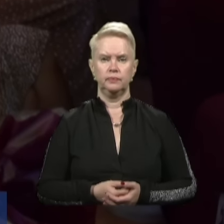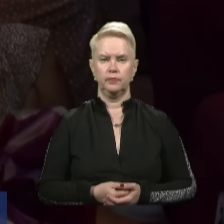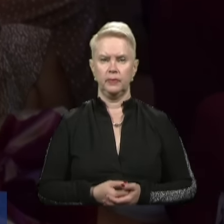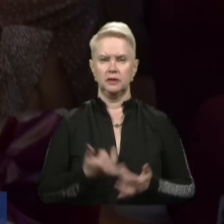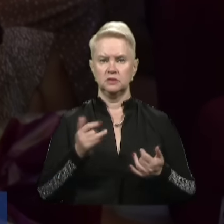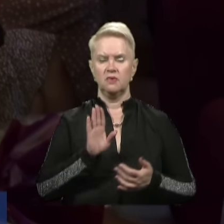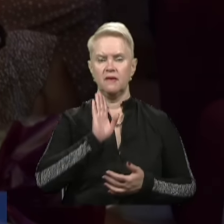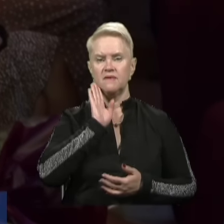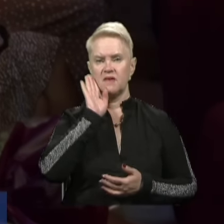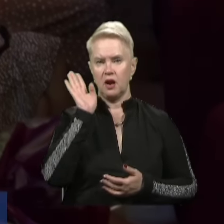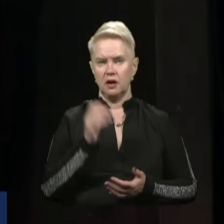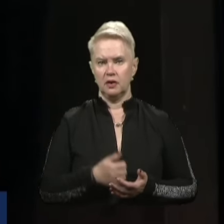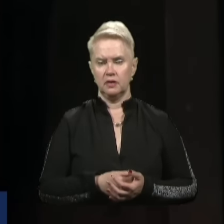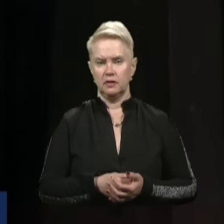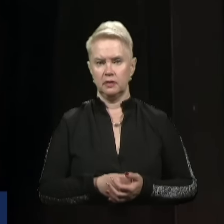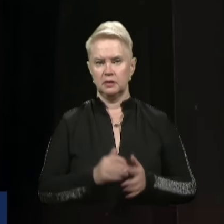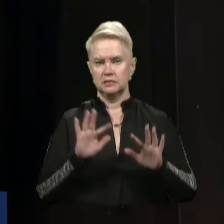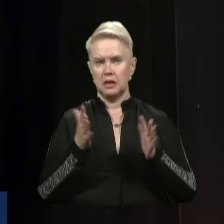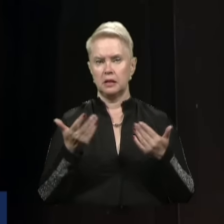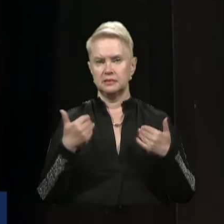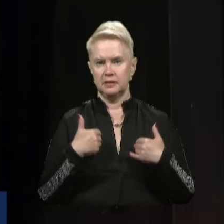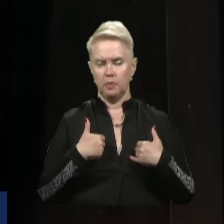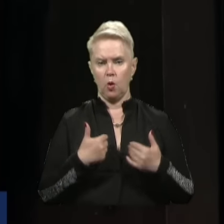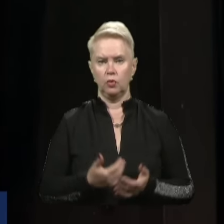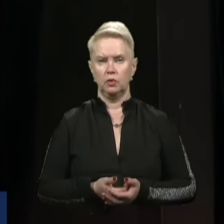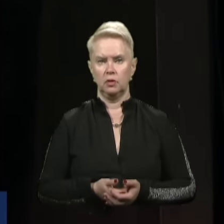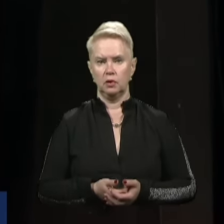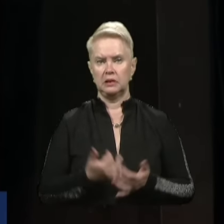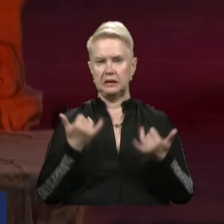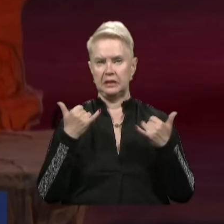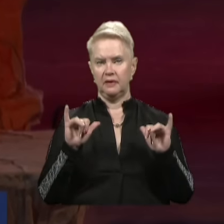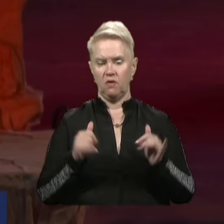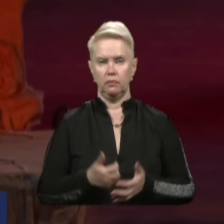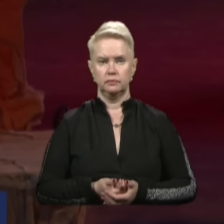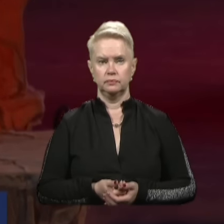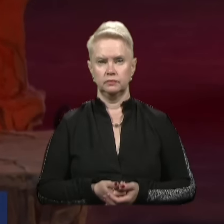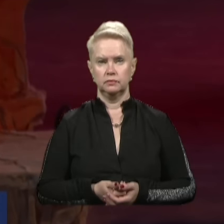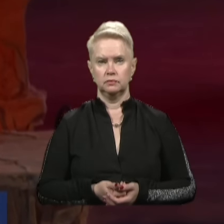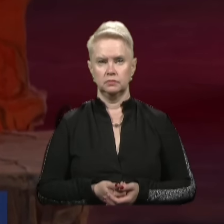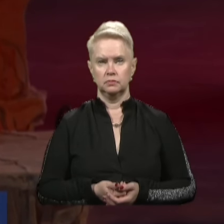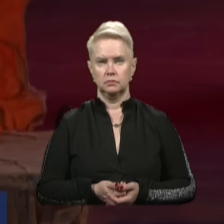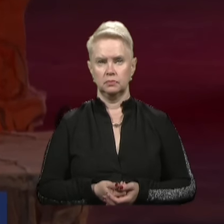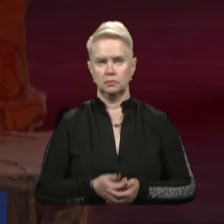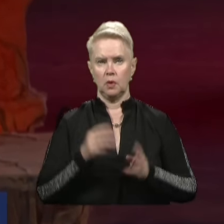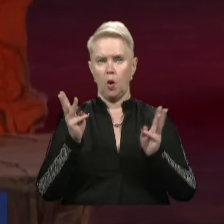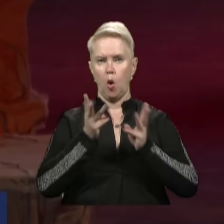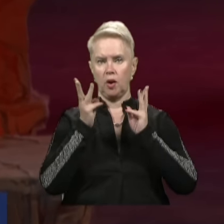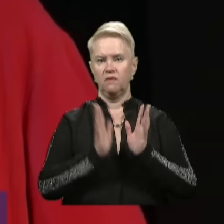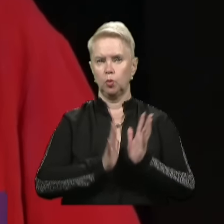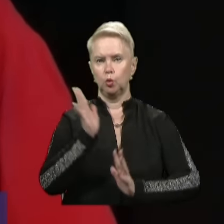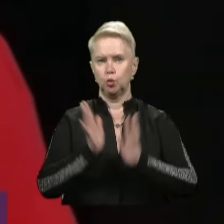сьогодні трапилося зі мною диму. Горів цей куш,